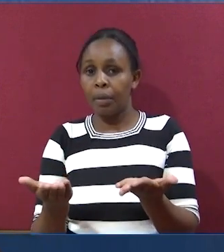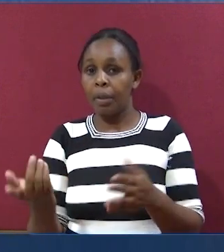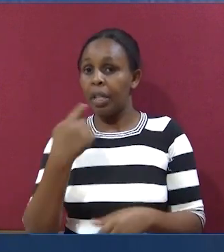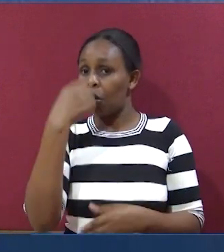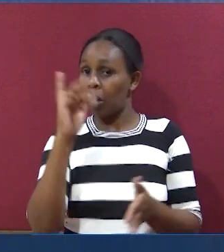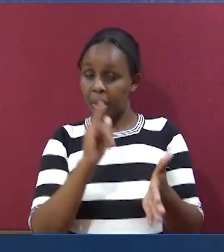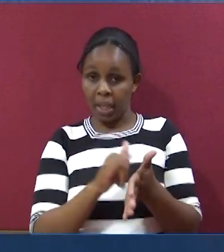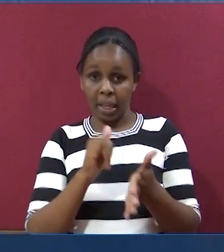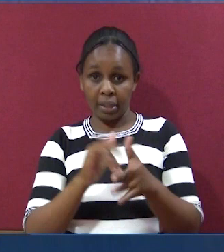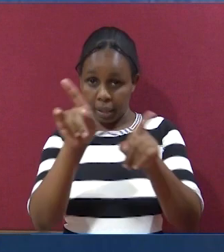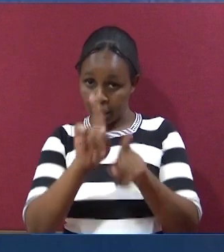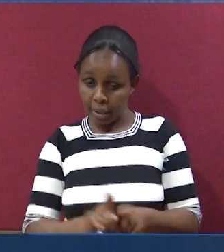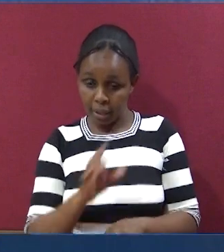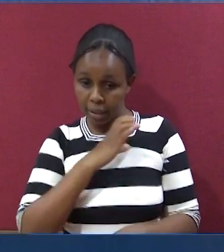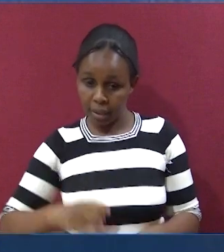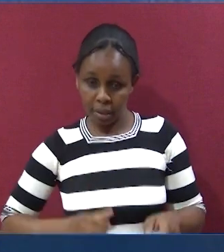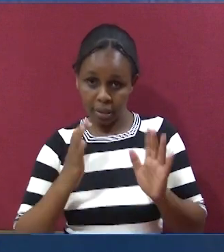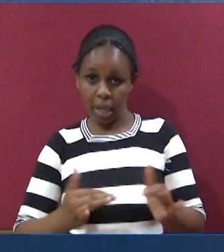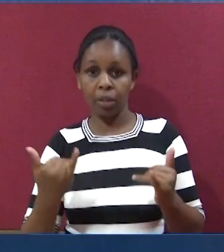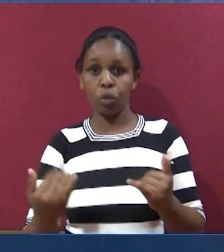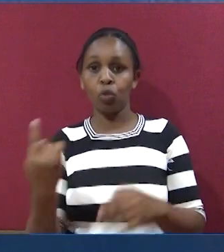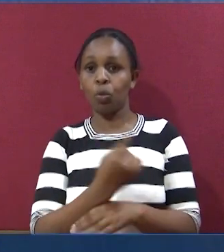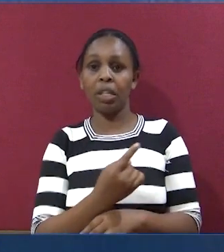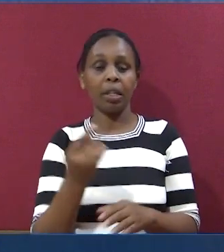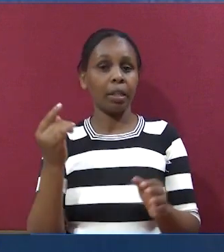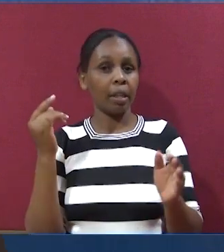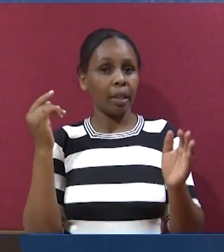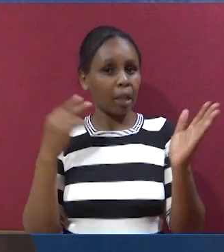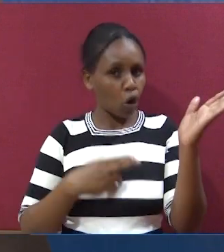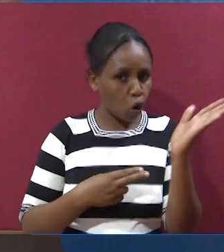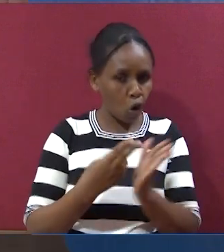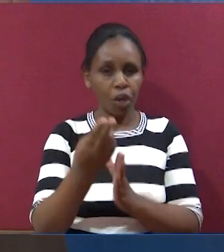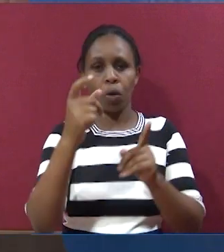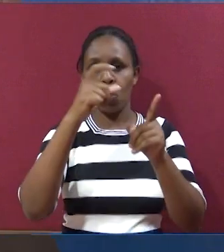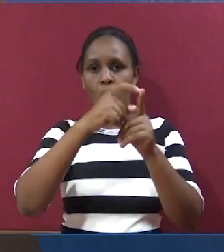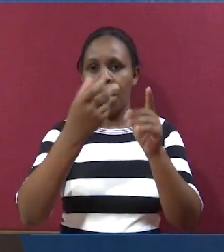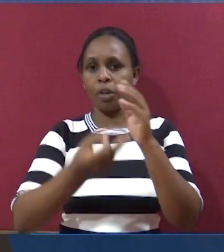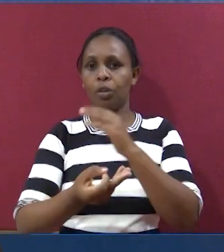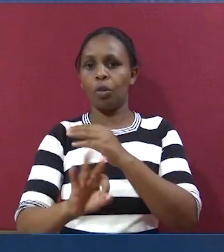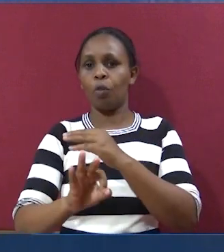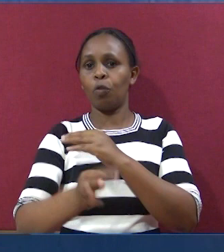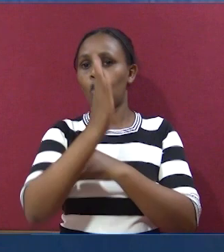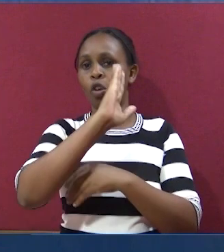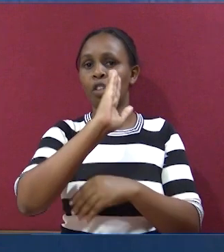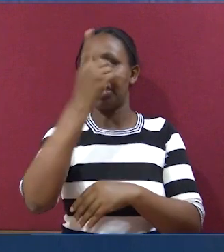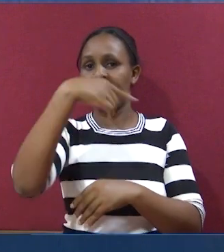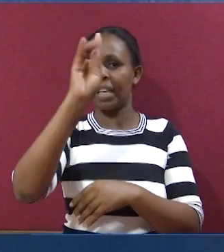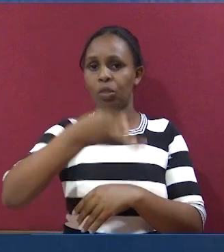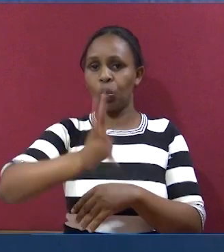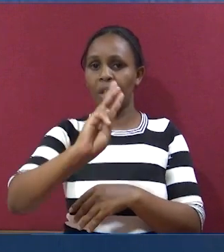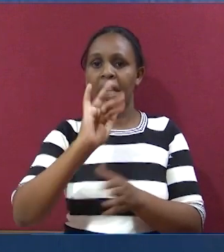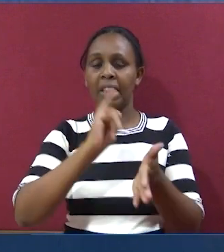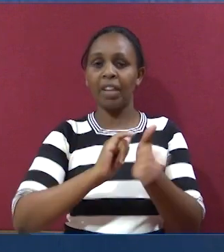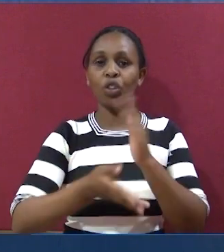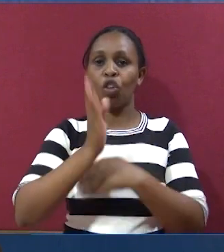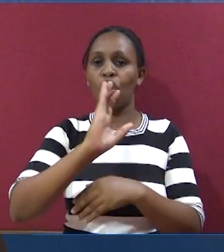Kitabu chatorati na kuambia kwamba, sisi kama wa kristo leo, ni maandiko matakatifu ya buwana. Hii nyo njia muafaka, hii